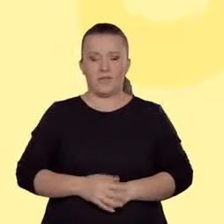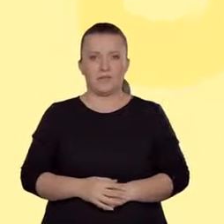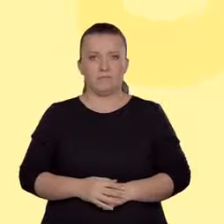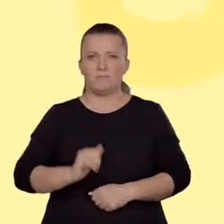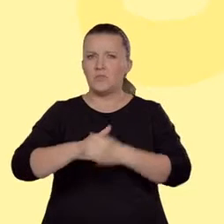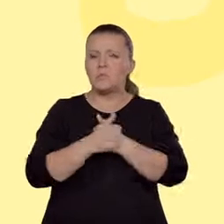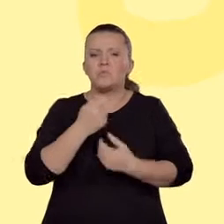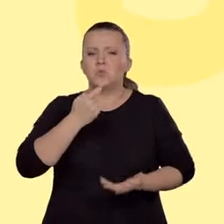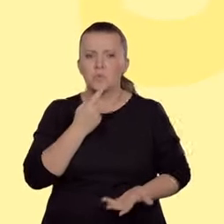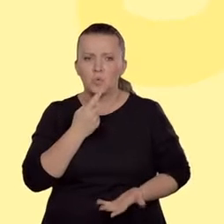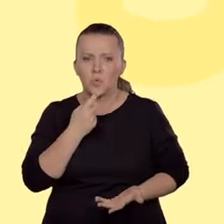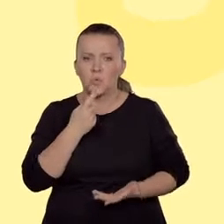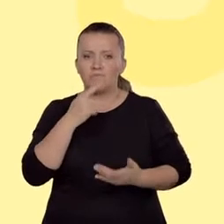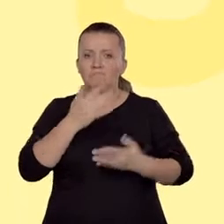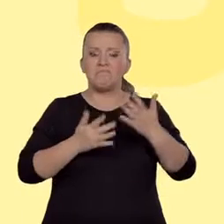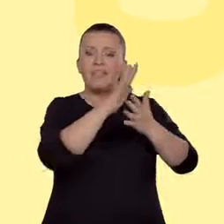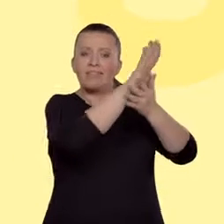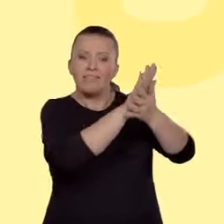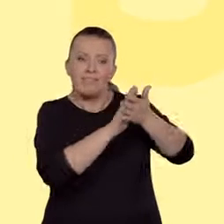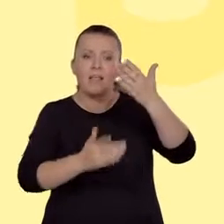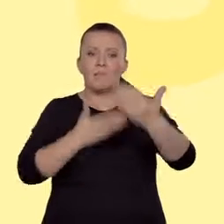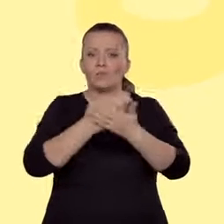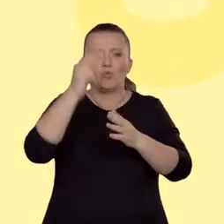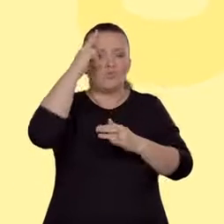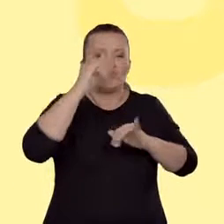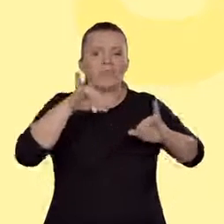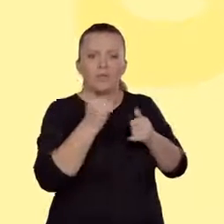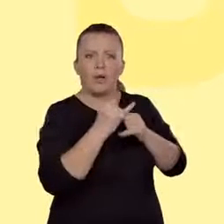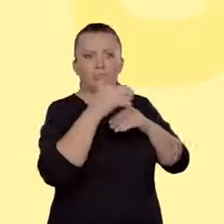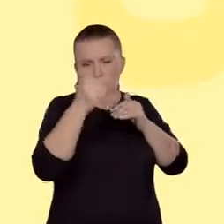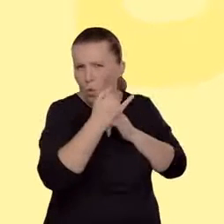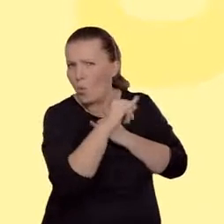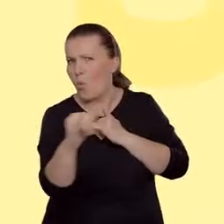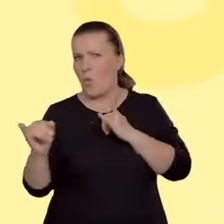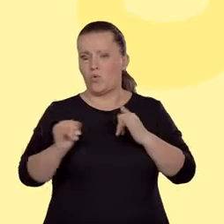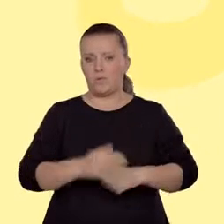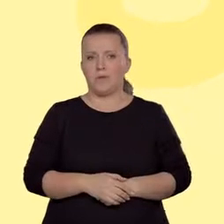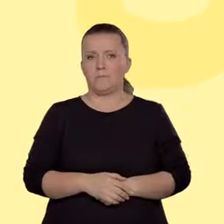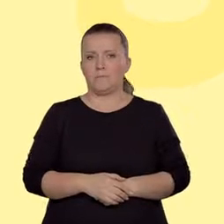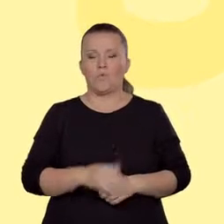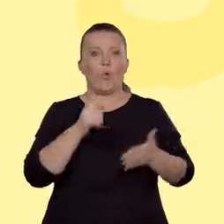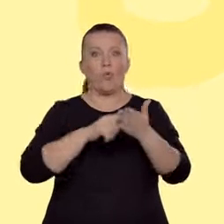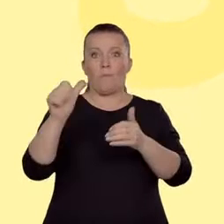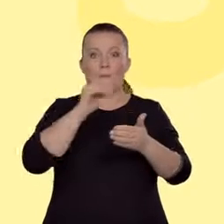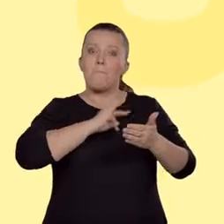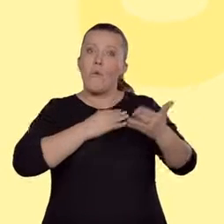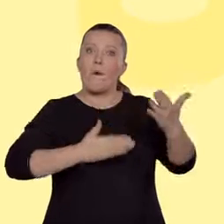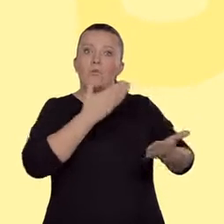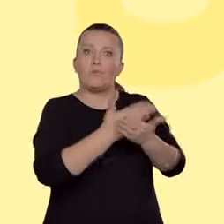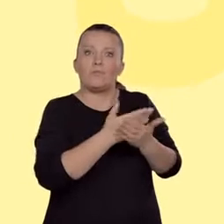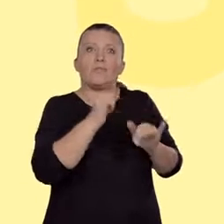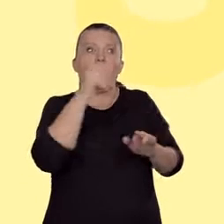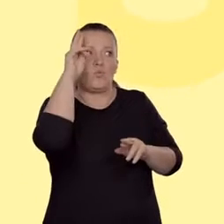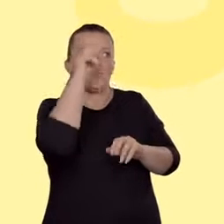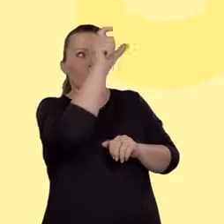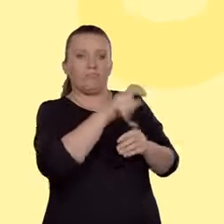Interpretacja to propozycja rozumienia utworu w odniesieniu do kontekstów, czyli to po pierwsze propozycja, nasza wizja utworu, ale po